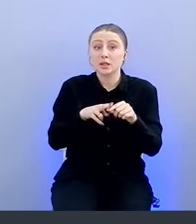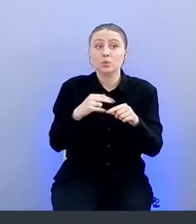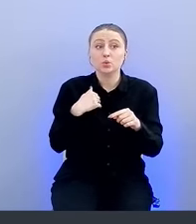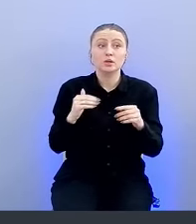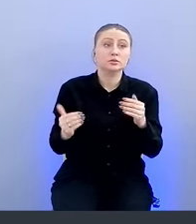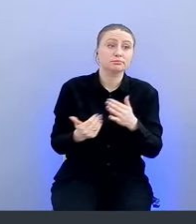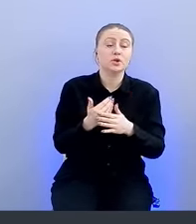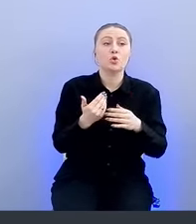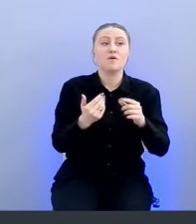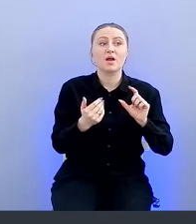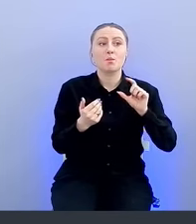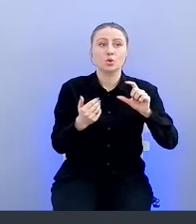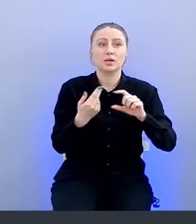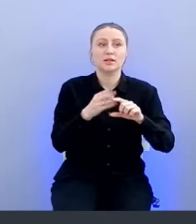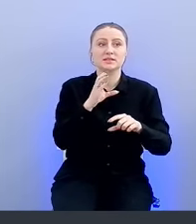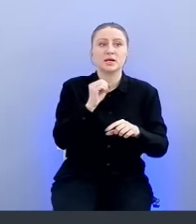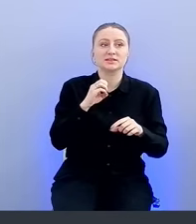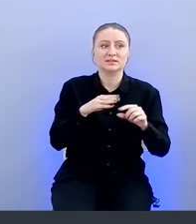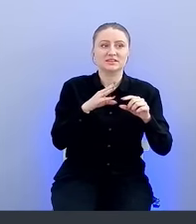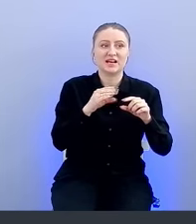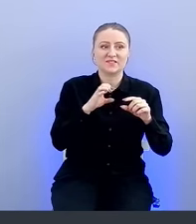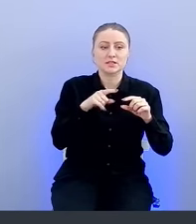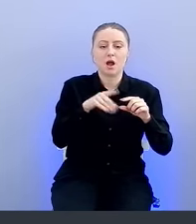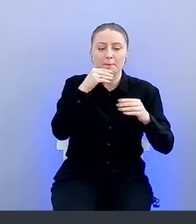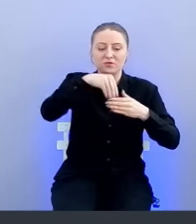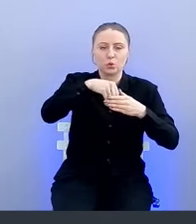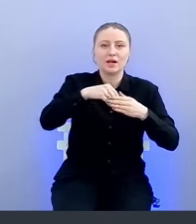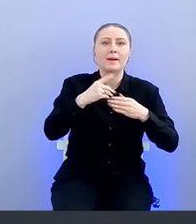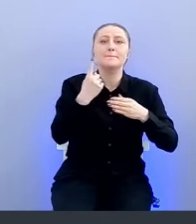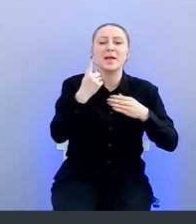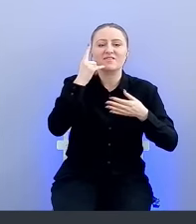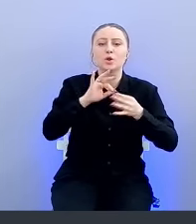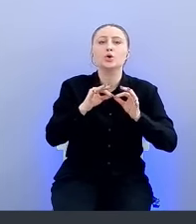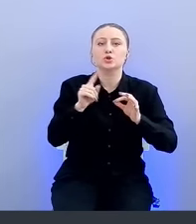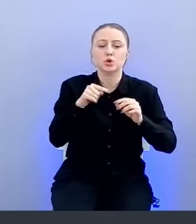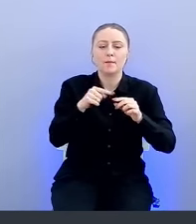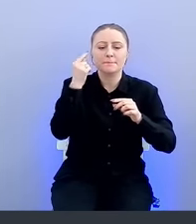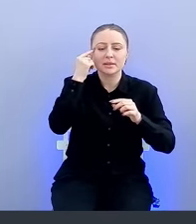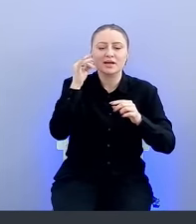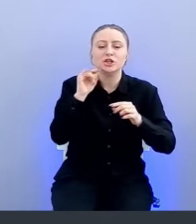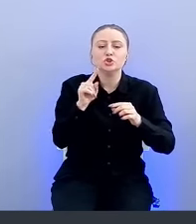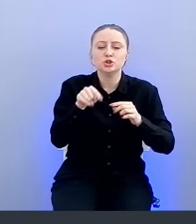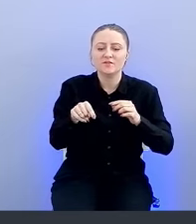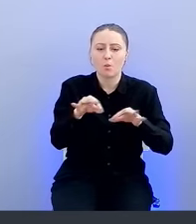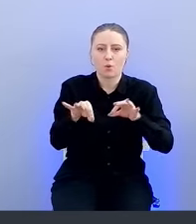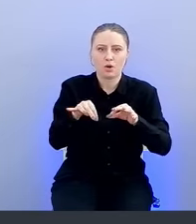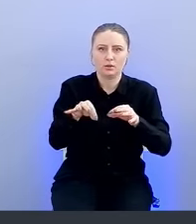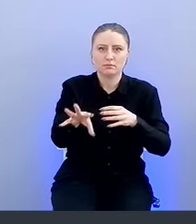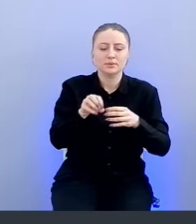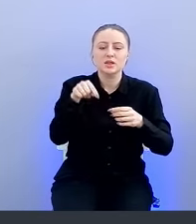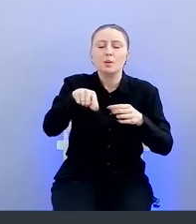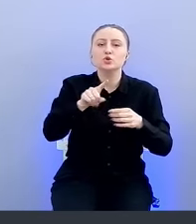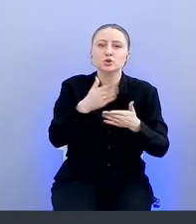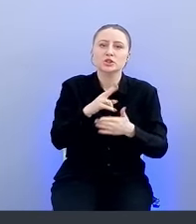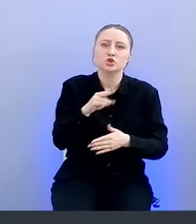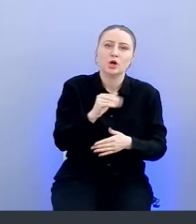SaaS-сервис, который внутри себя делает самую первую важную логику. Он понимает, из чего состоит данный проект. Что там есть?